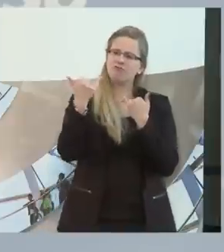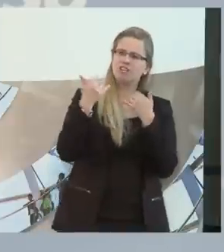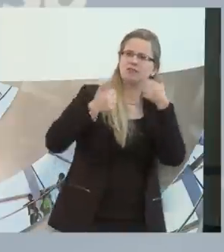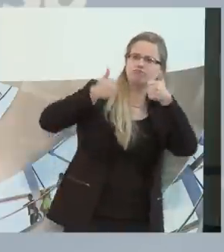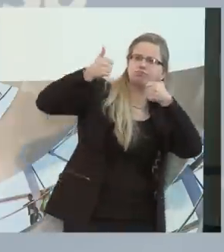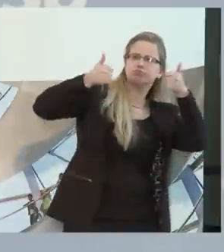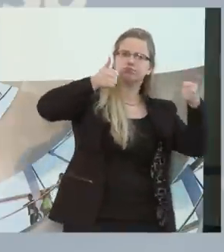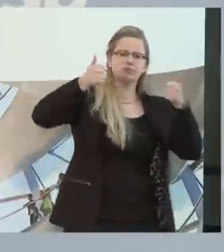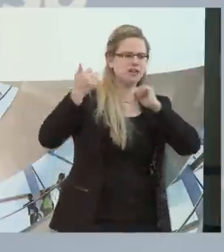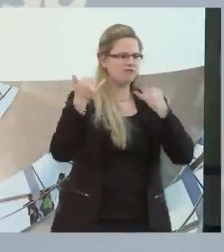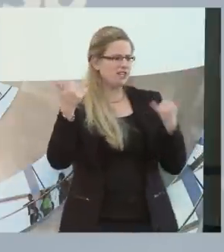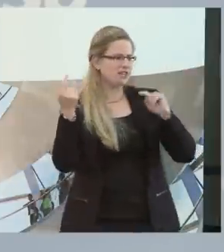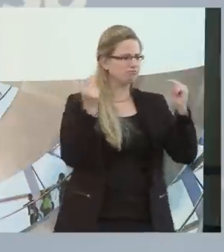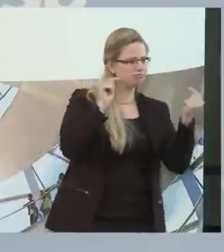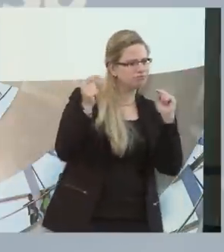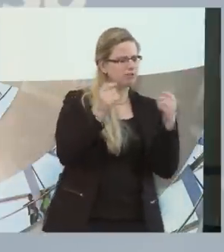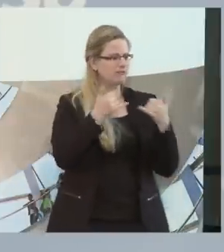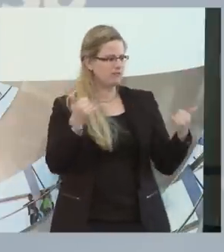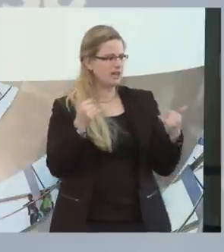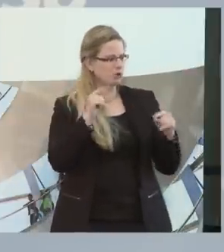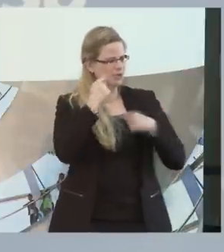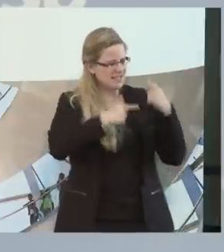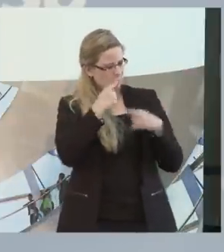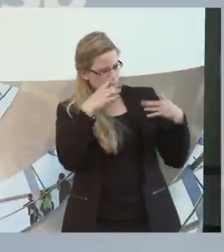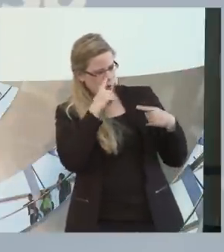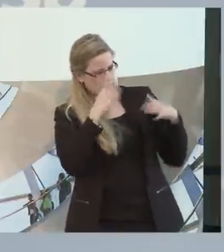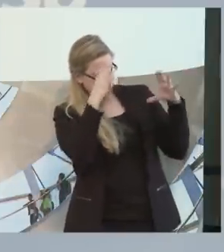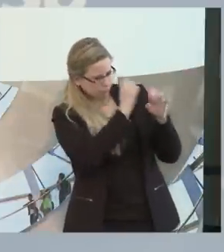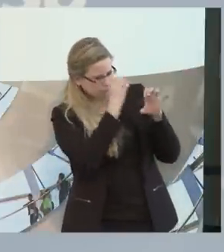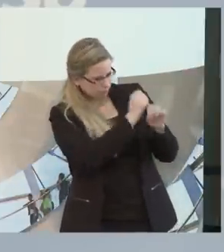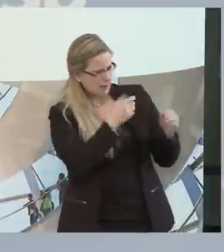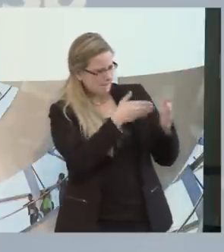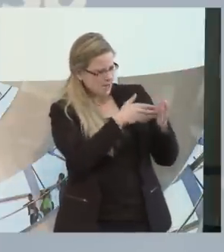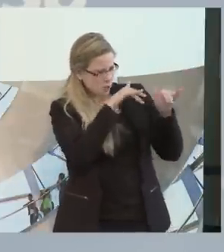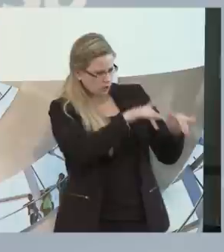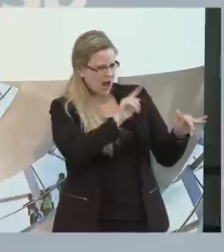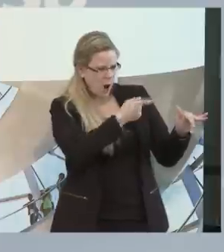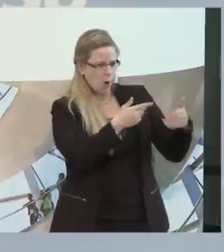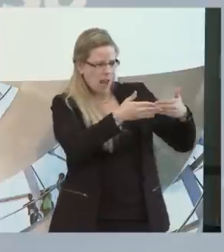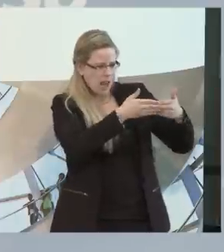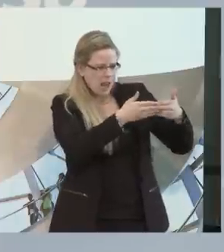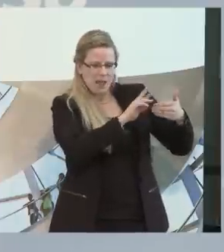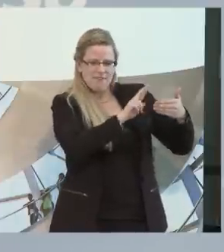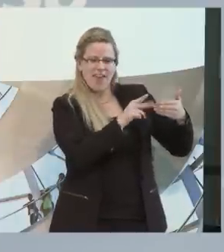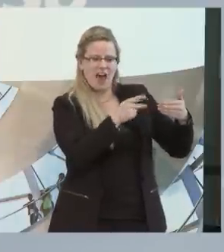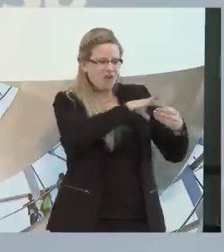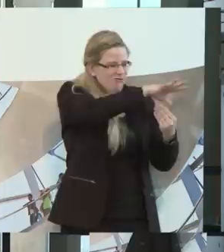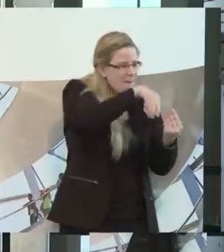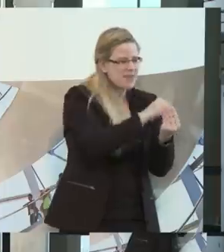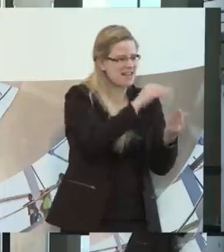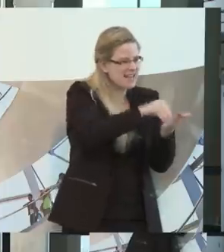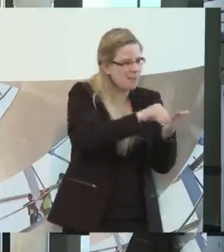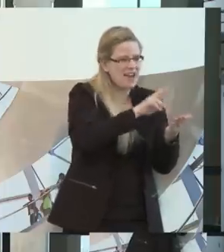auf den Weg bringt. Und dass wir nicht nur Menschen im Visier haben, die ein vermeintliches Handicap haben, sondern die Familie als Ganzes.